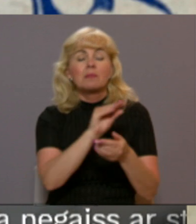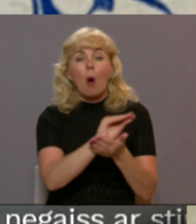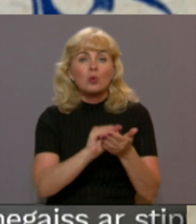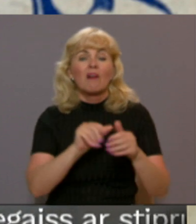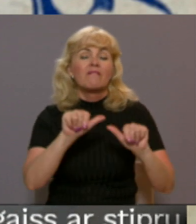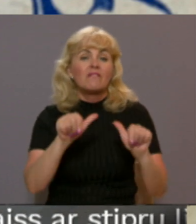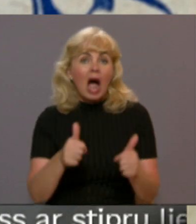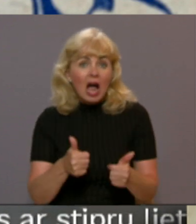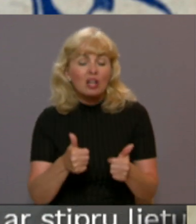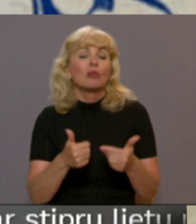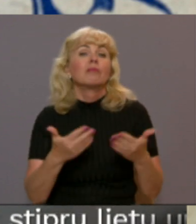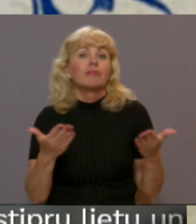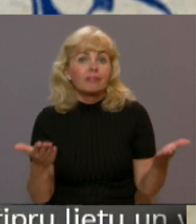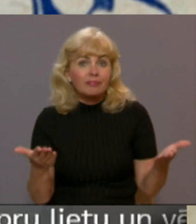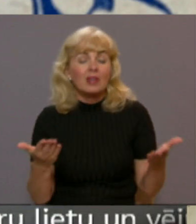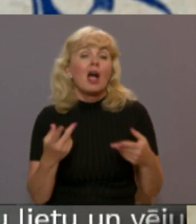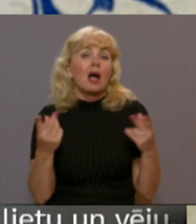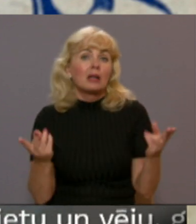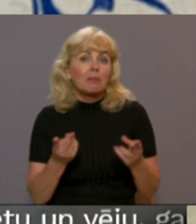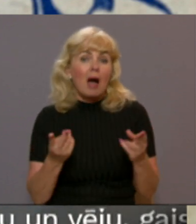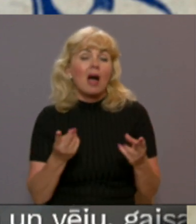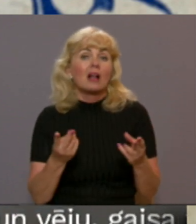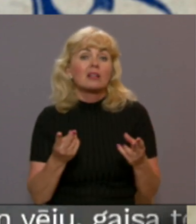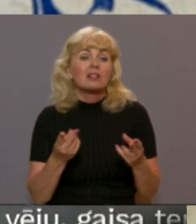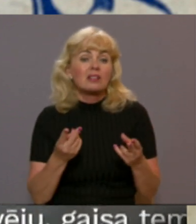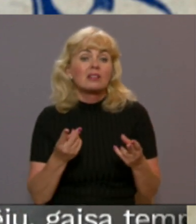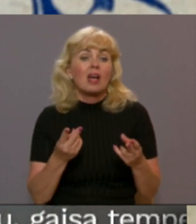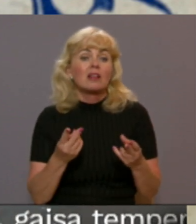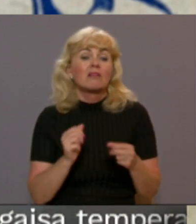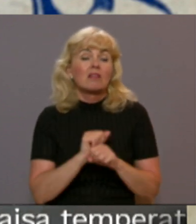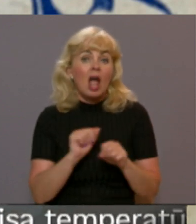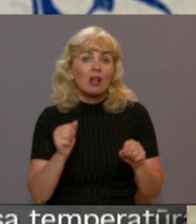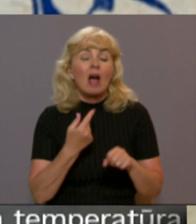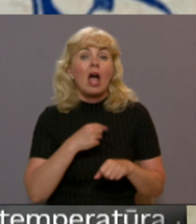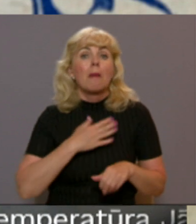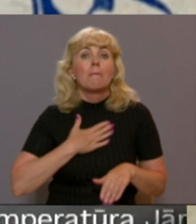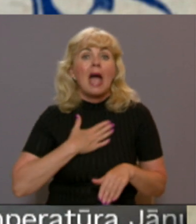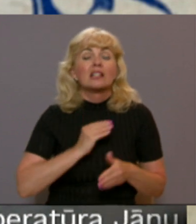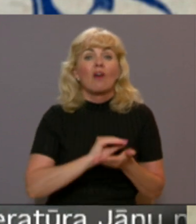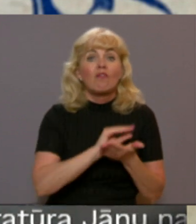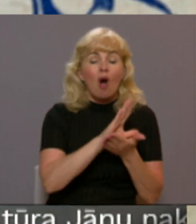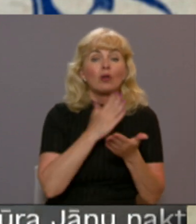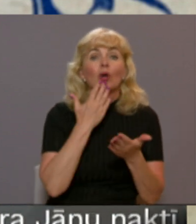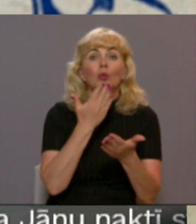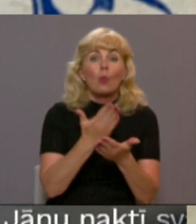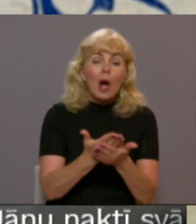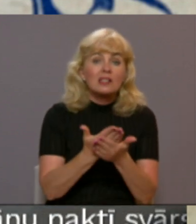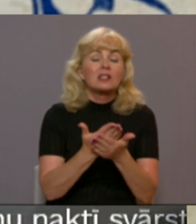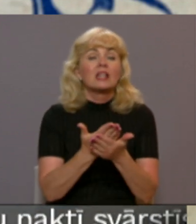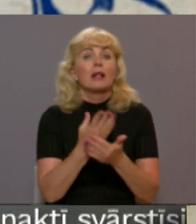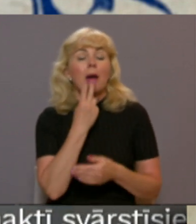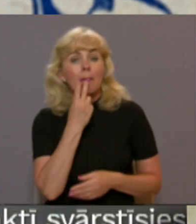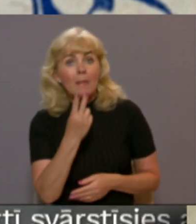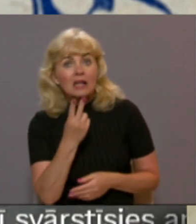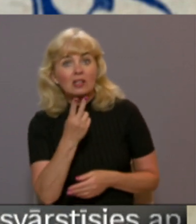Un neviens jau kā parasti to nagaida. Mēs no fonda puses rusinojam pasavērtīs uz tūlu, tas